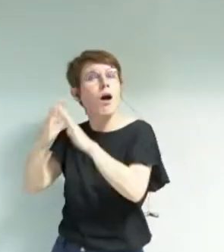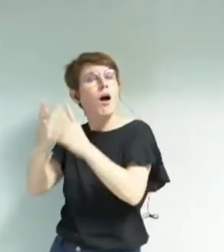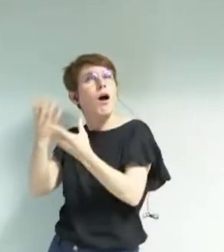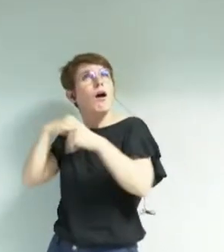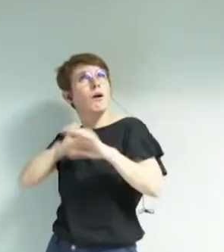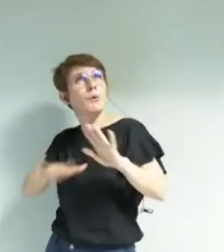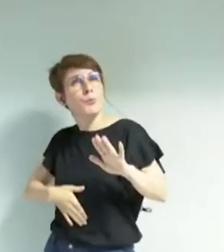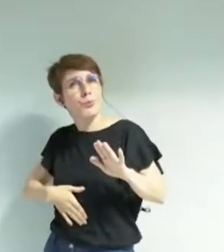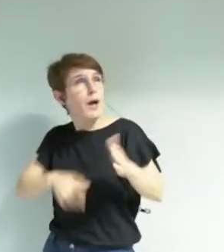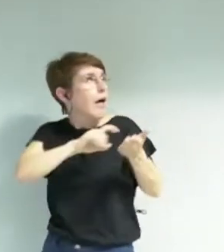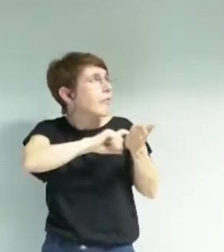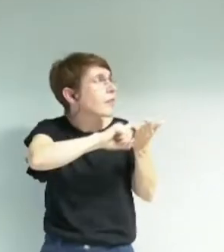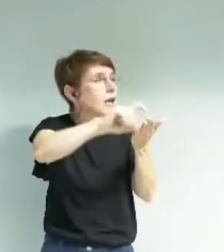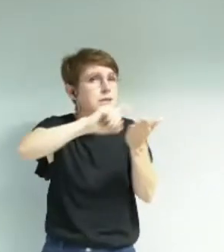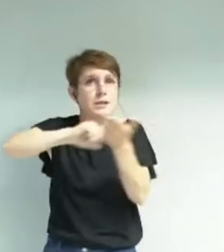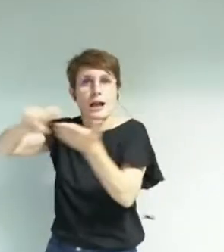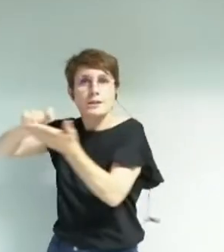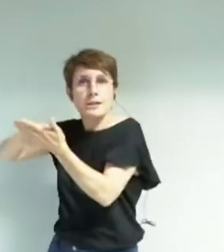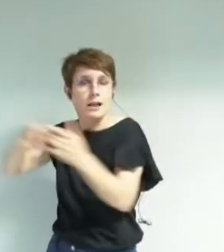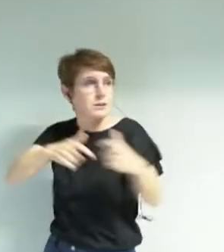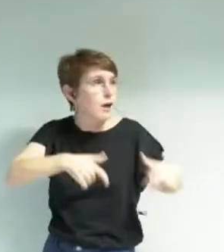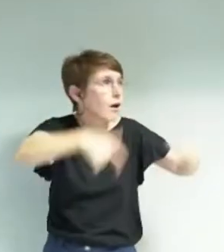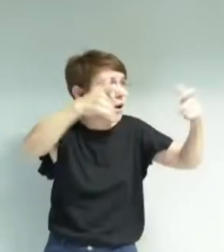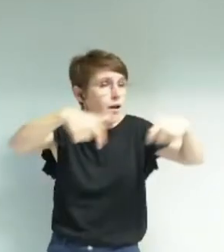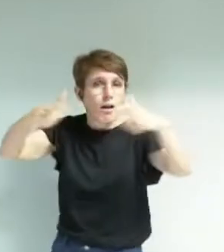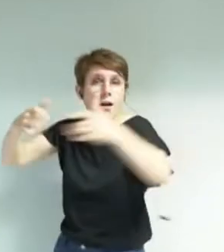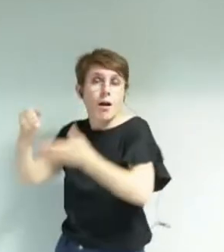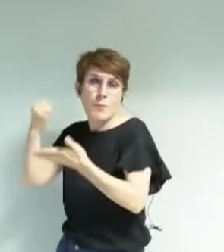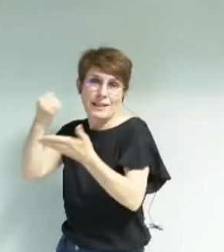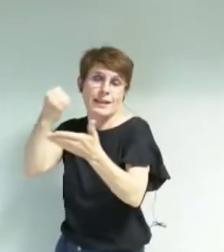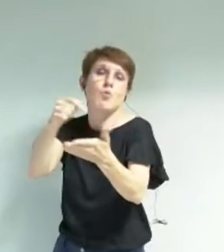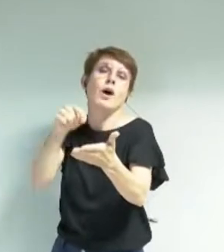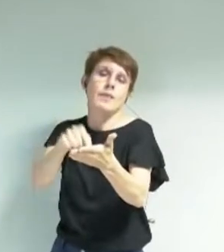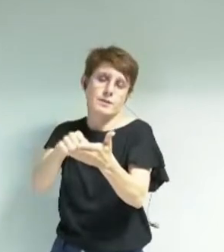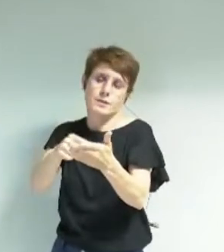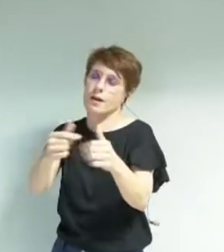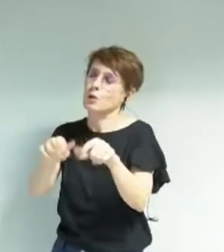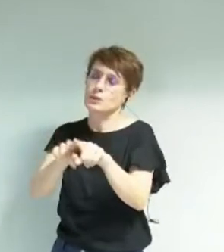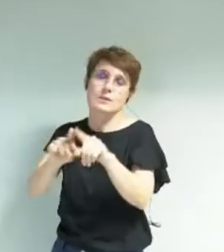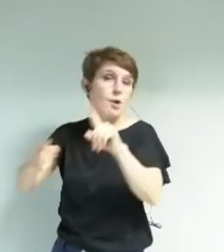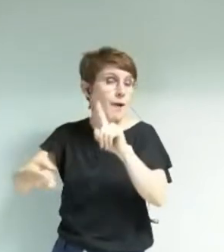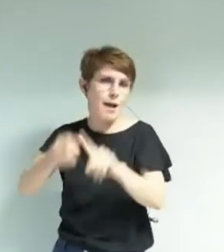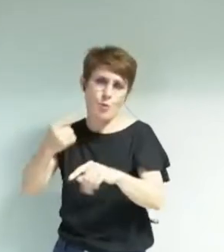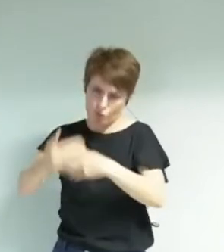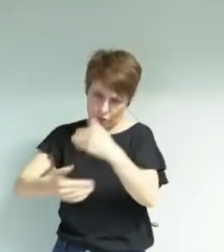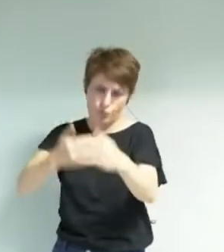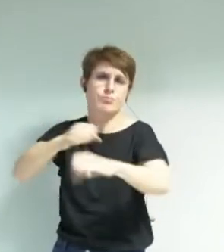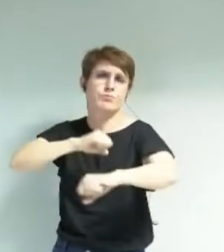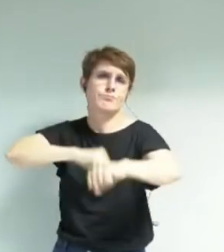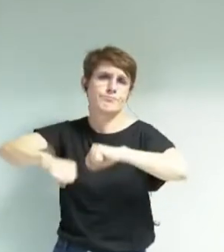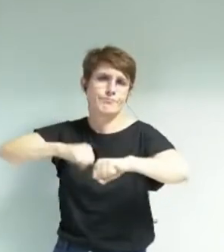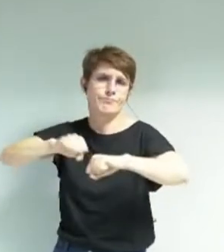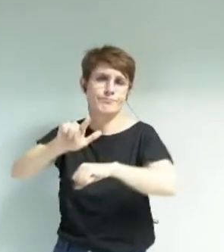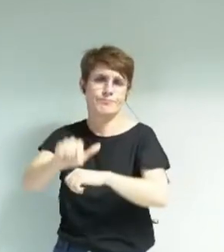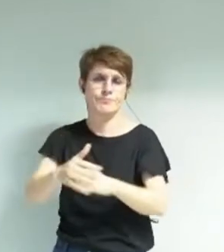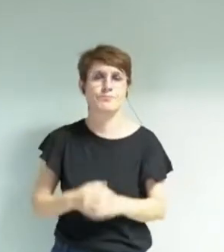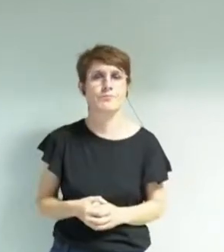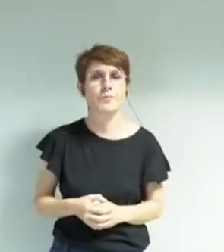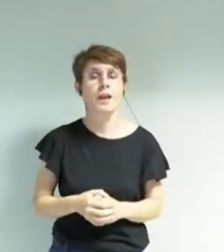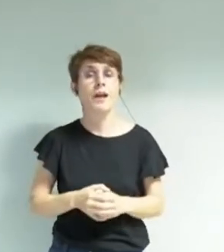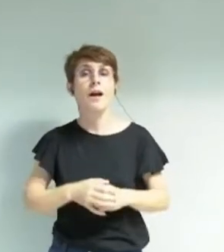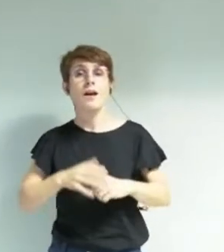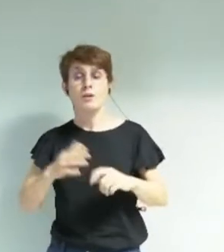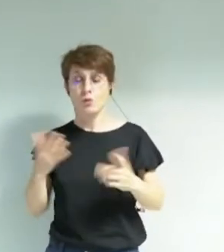et en sauvegardant les patrimoines, sera bien sûr un autre des axes forts du travail à entreprendre. En poursuivant les actions